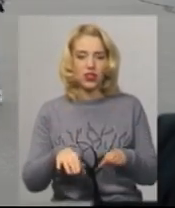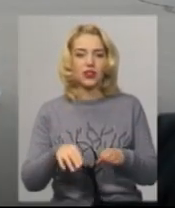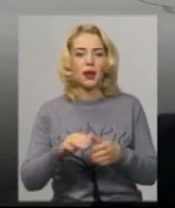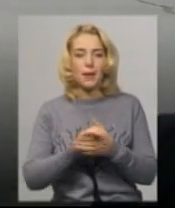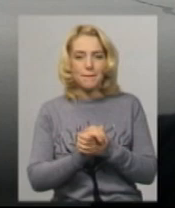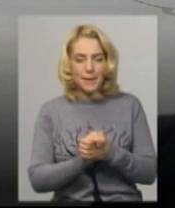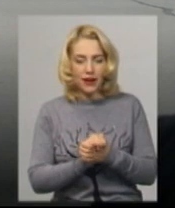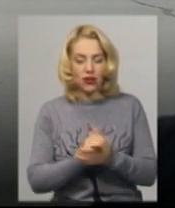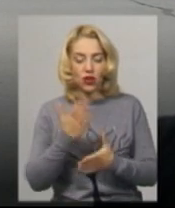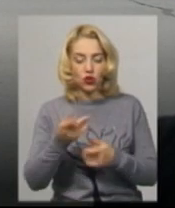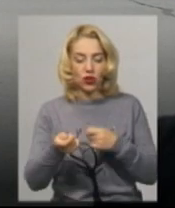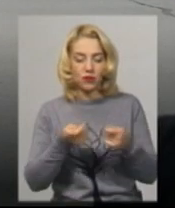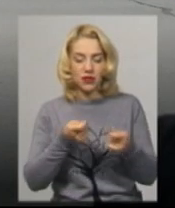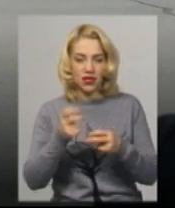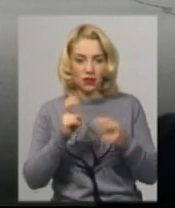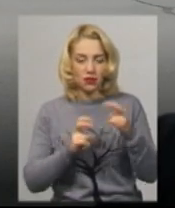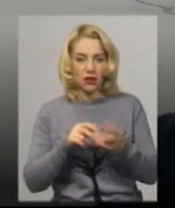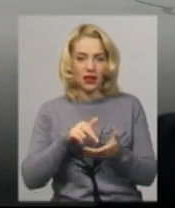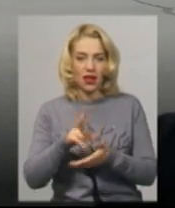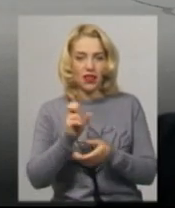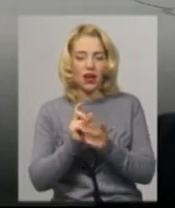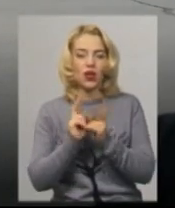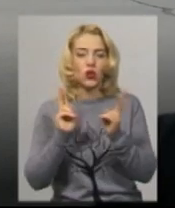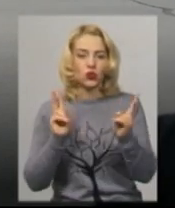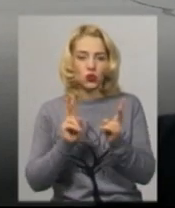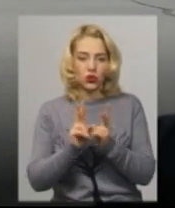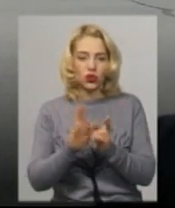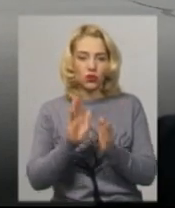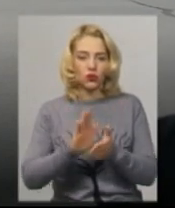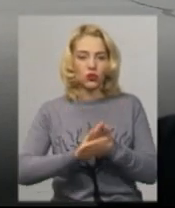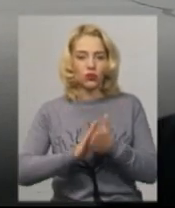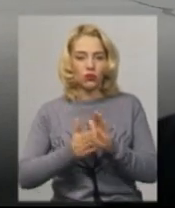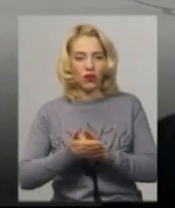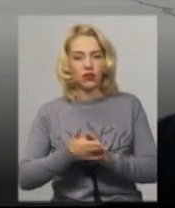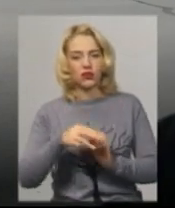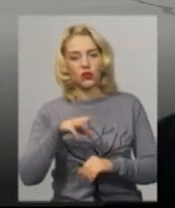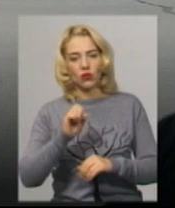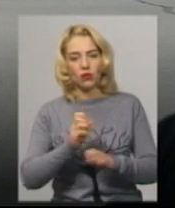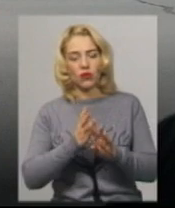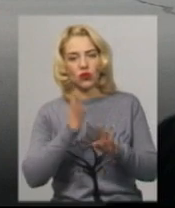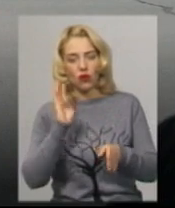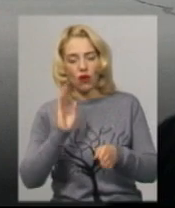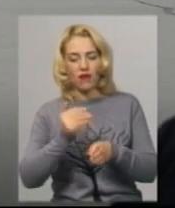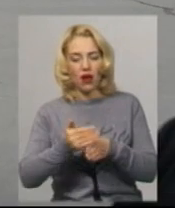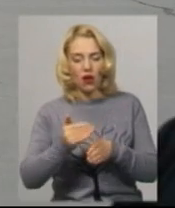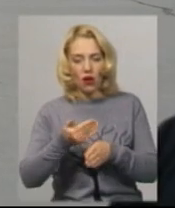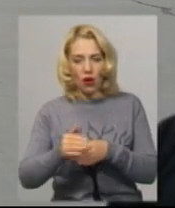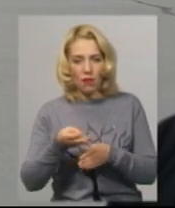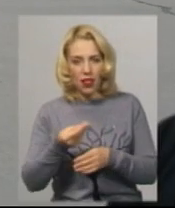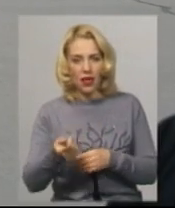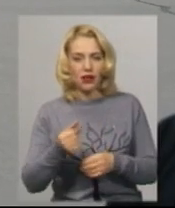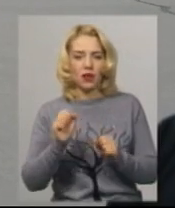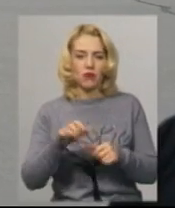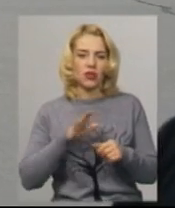підприємства піде на зустріч, і таким чином будуть певні домовленості, почергова оплата, можлива навіть